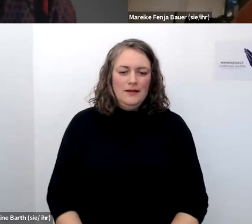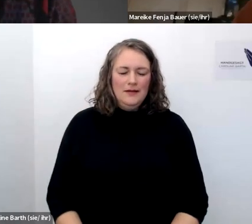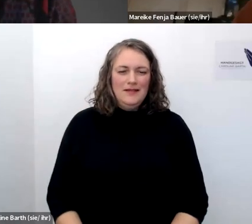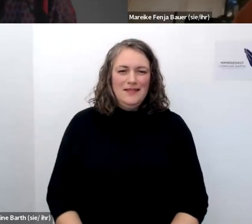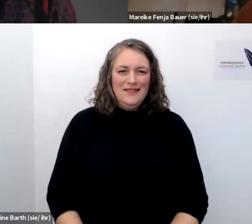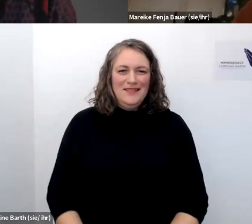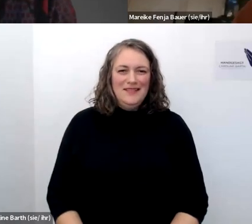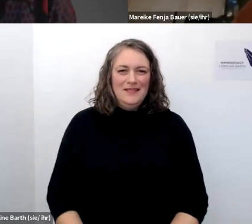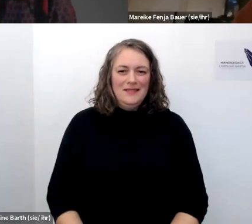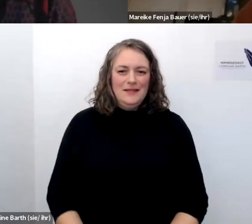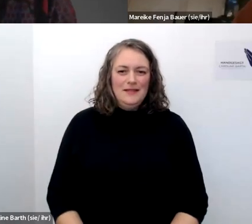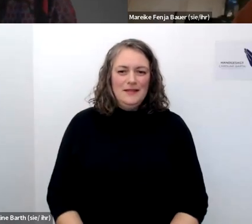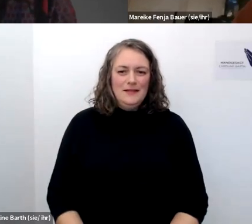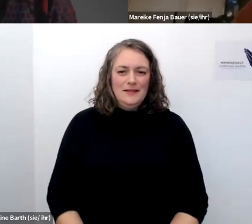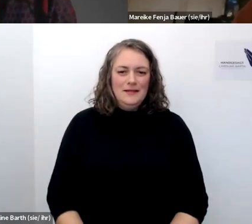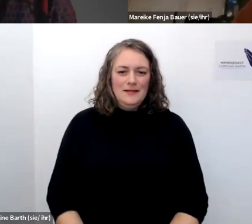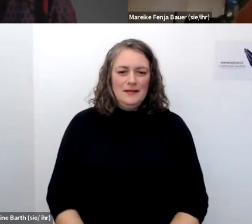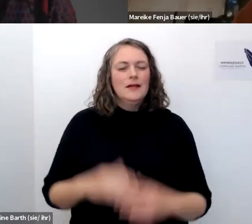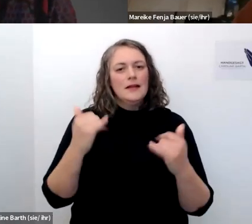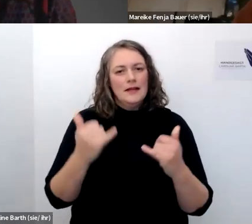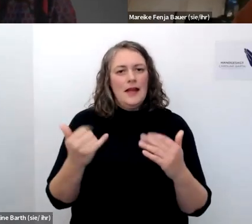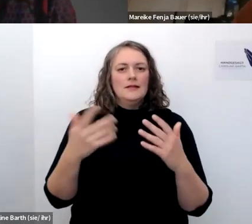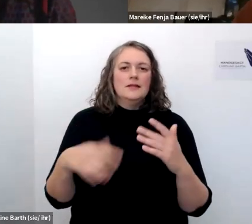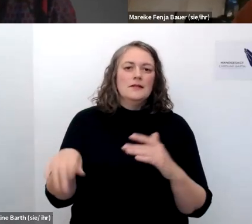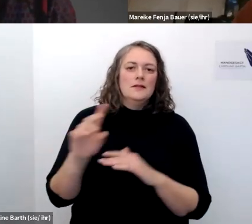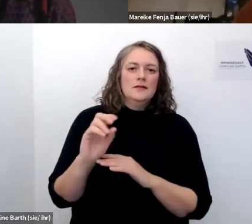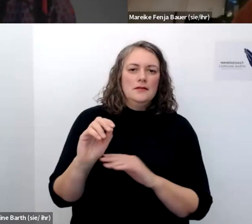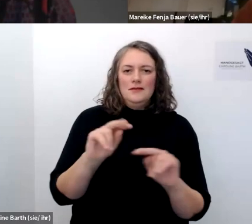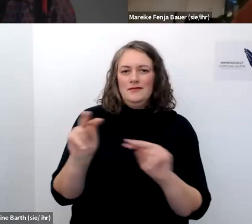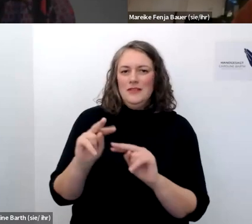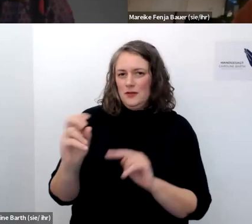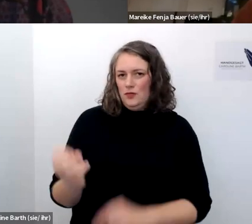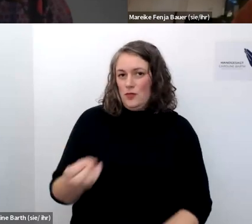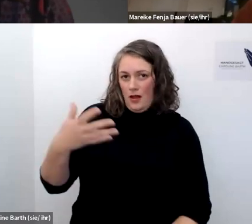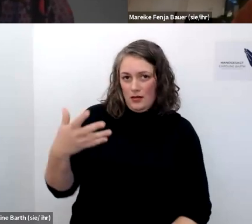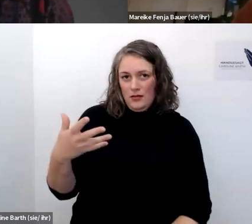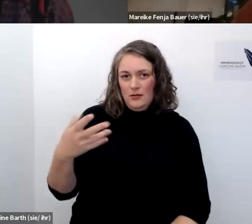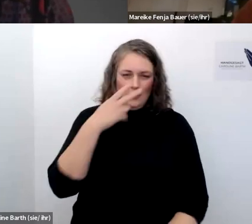ich werde mich gerne einmal auf die bühne holen und